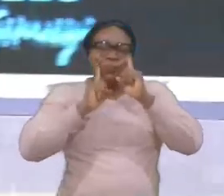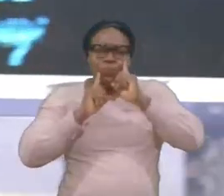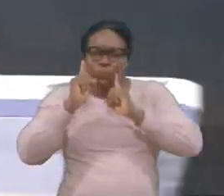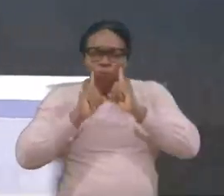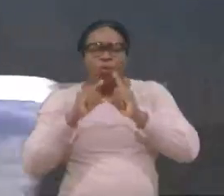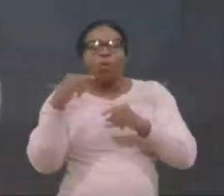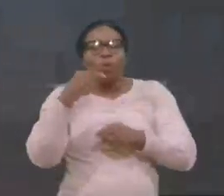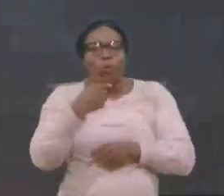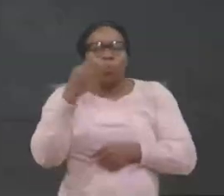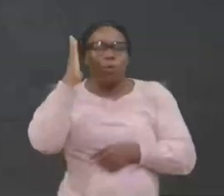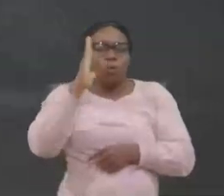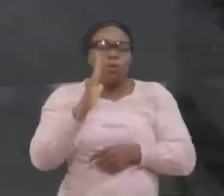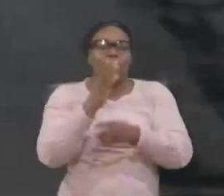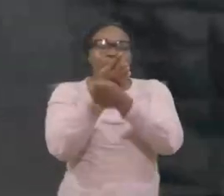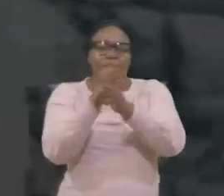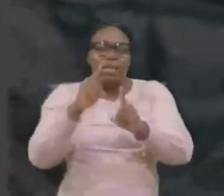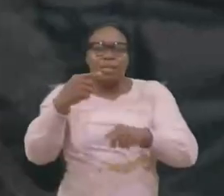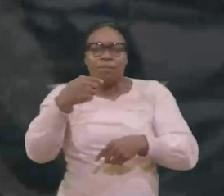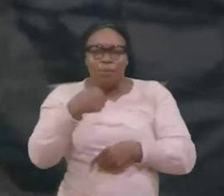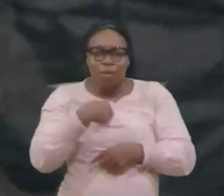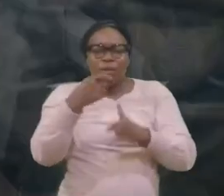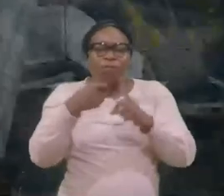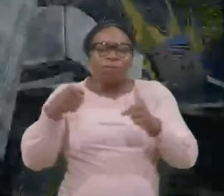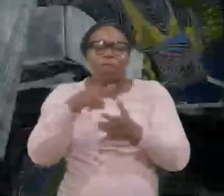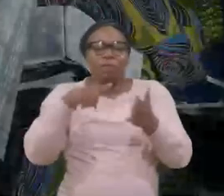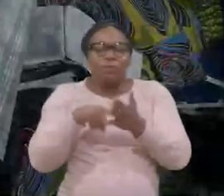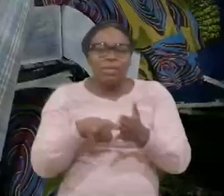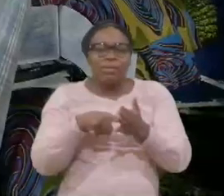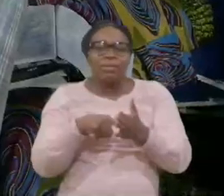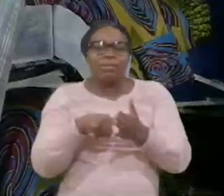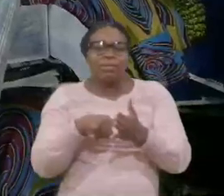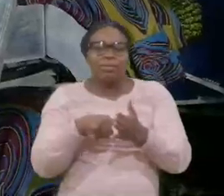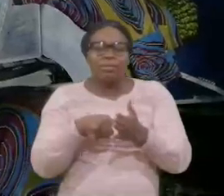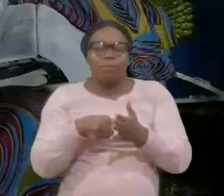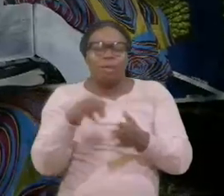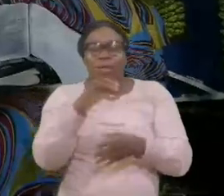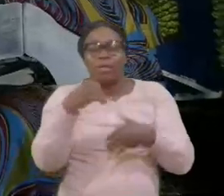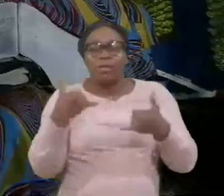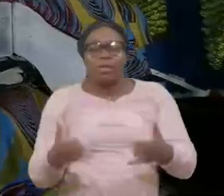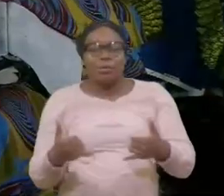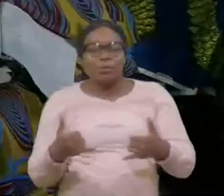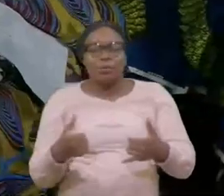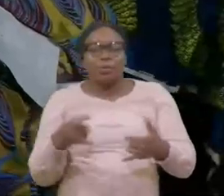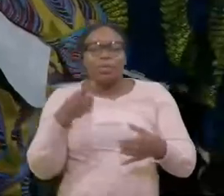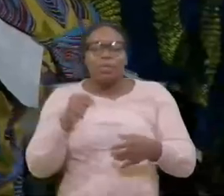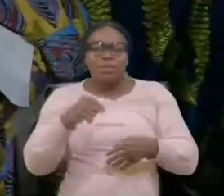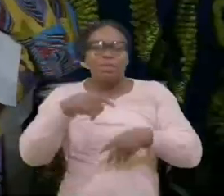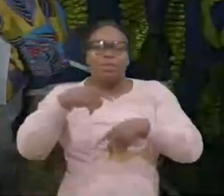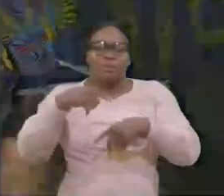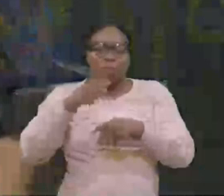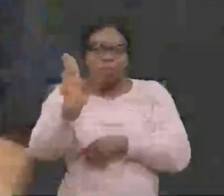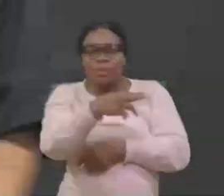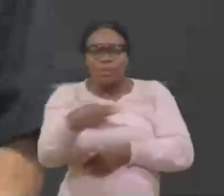de ces objets de cette substance mais aussi longtemps que l'agitation continue